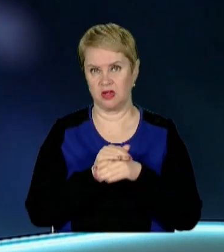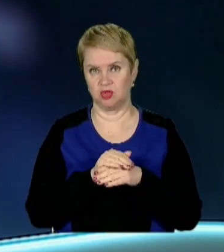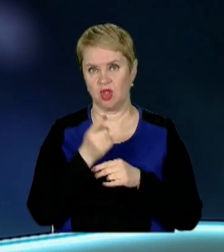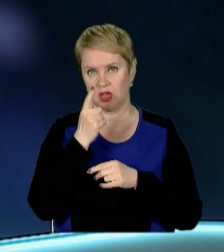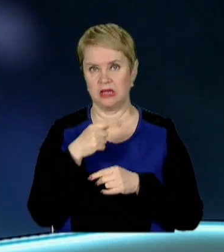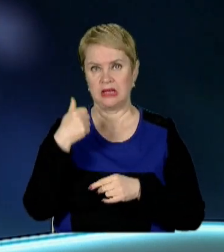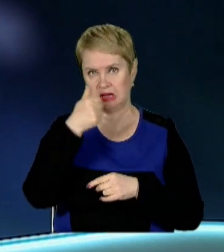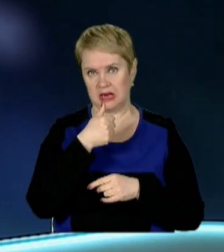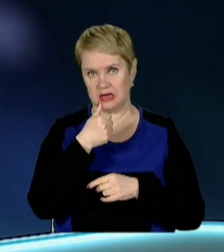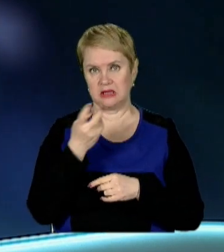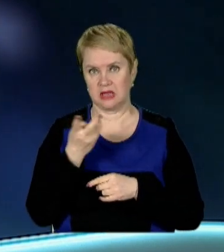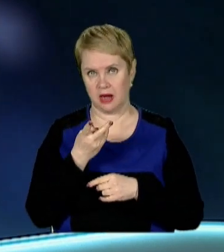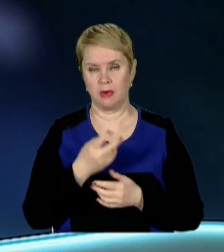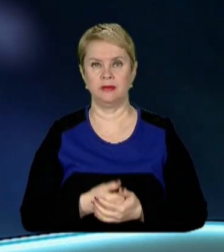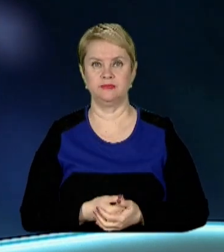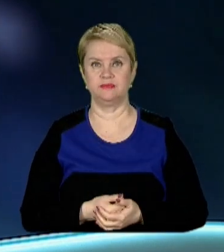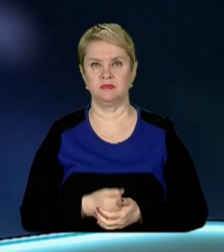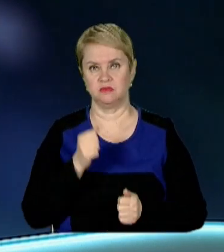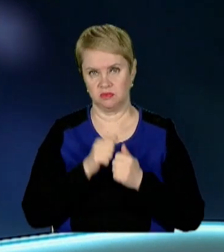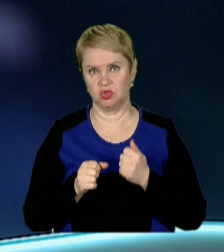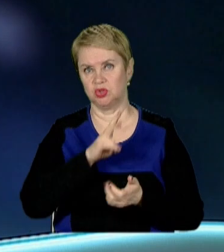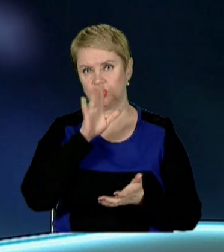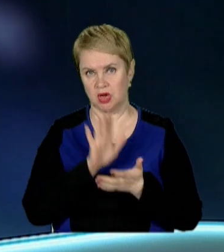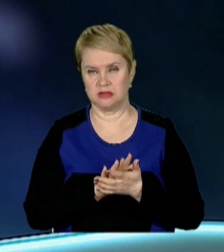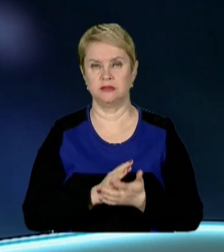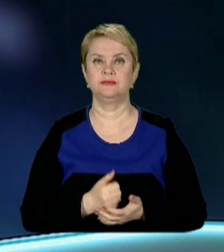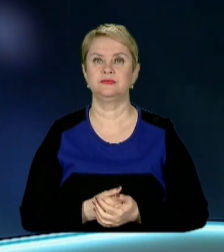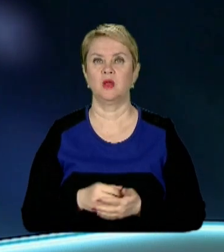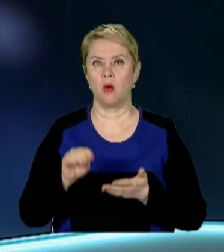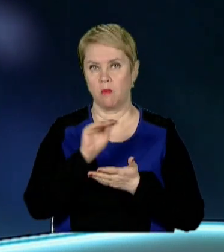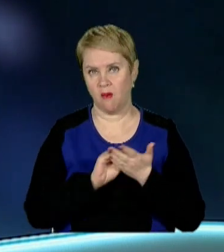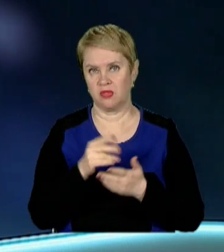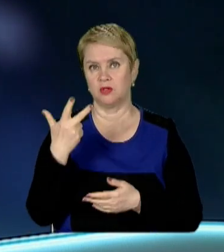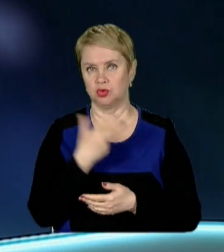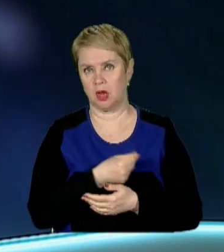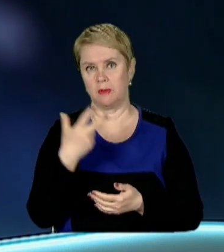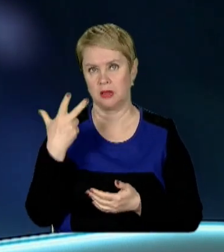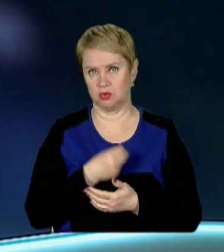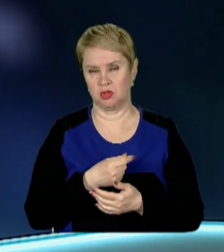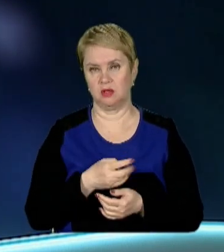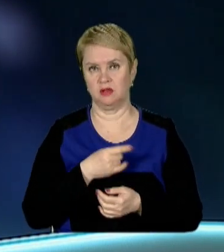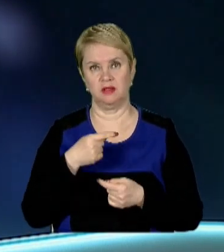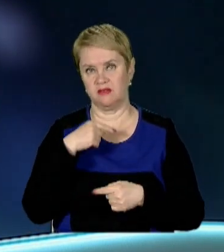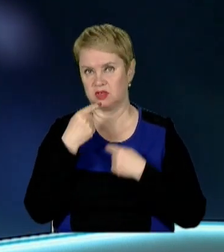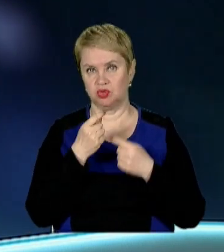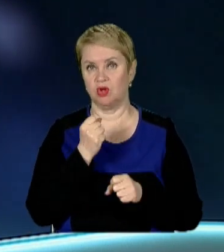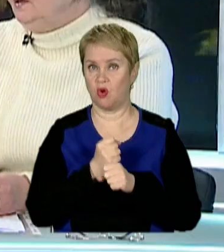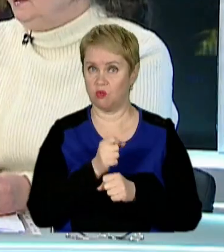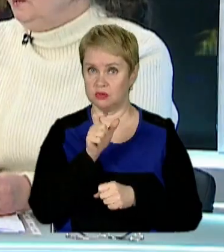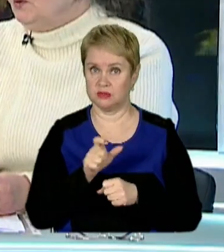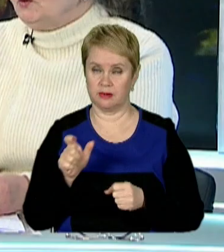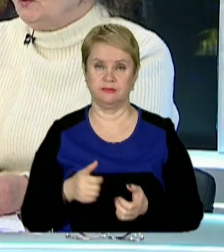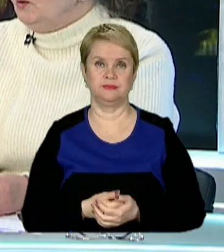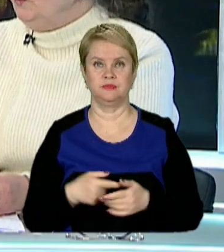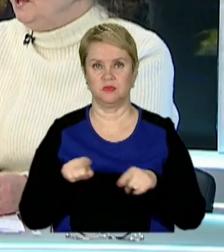на один рік. Треба весь час повторній проводити щеплення, що не завжди робиться. Тому